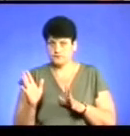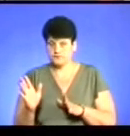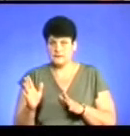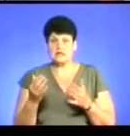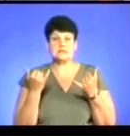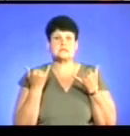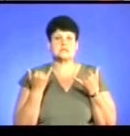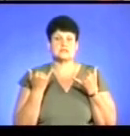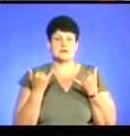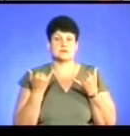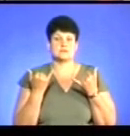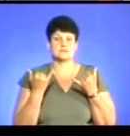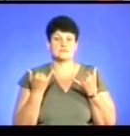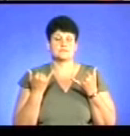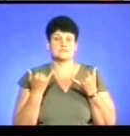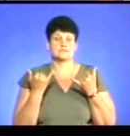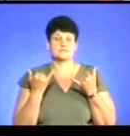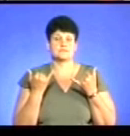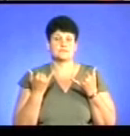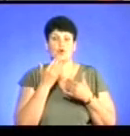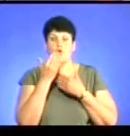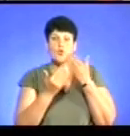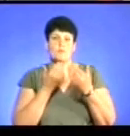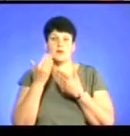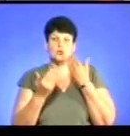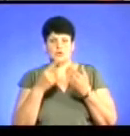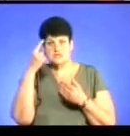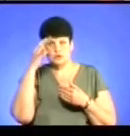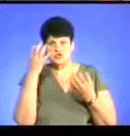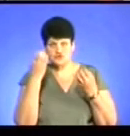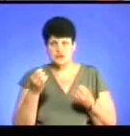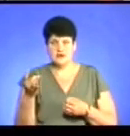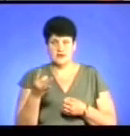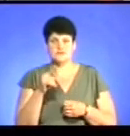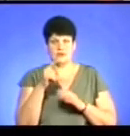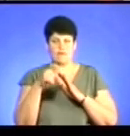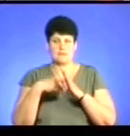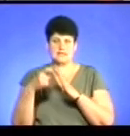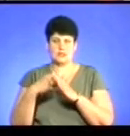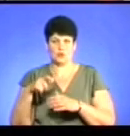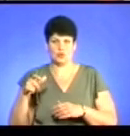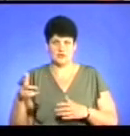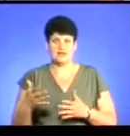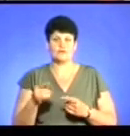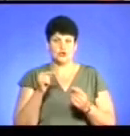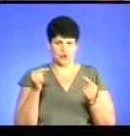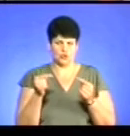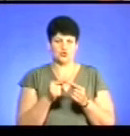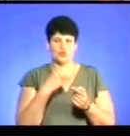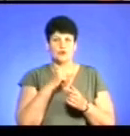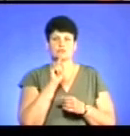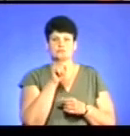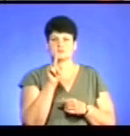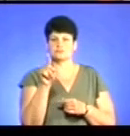опитуються поліцією ще раз. Вони впізнають людей, які їх били. Вони чітко вказують, хто це